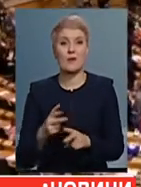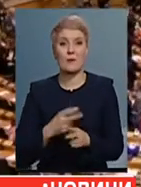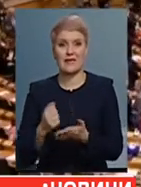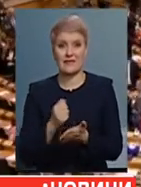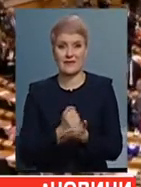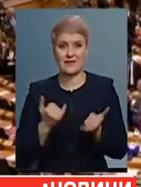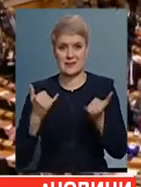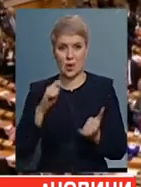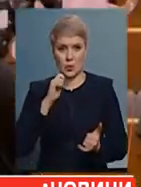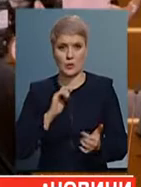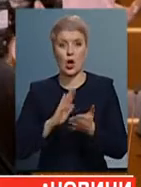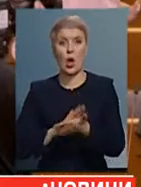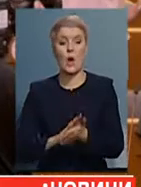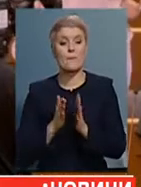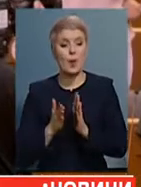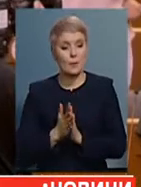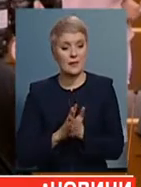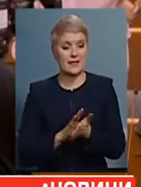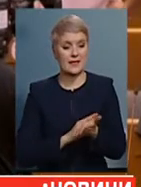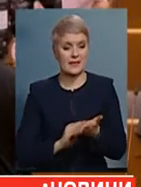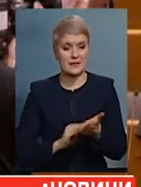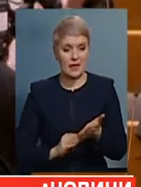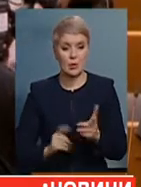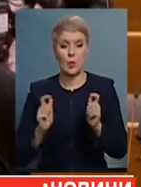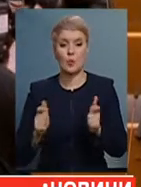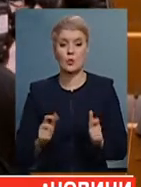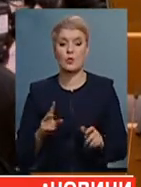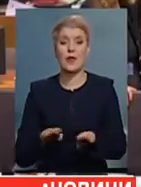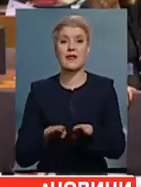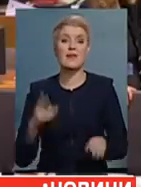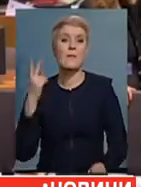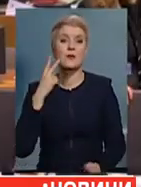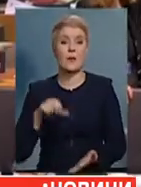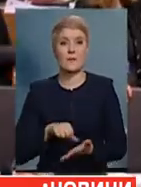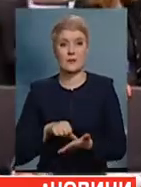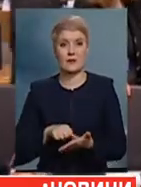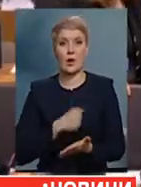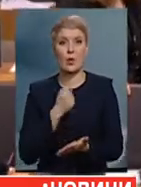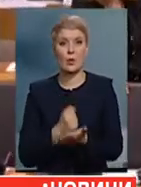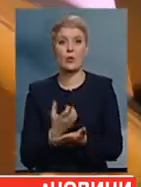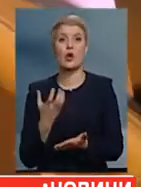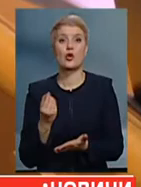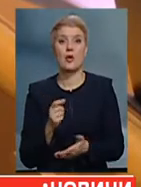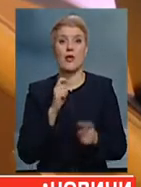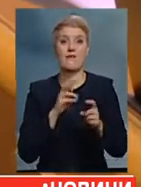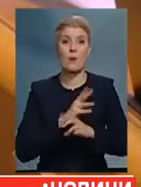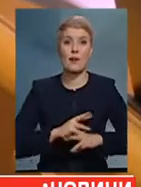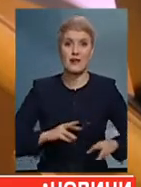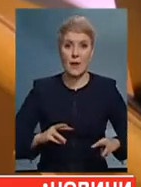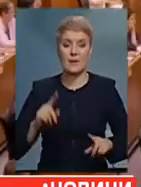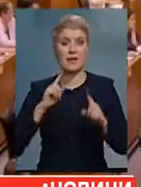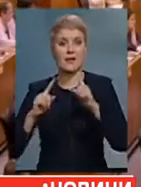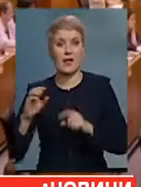Поки що компромісний текст узгодили на рівні Комітету постійних представників. Документ мають затвердити ще дві інституції – Європарламент і Рада ЄС.